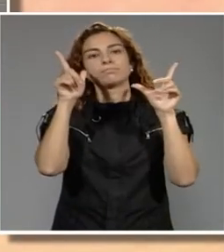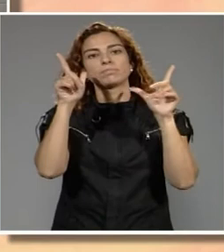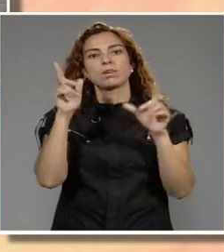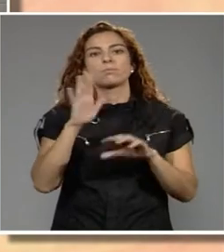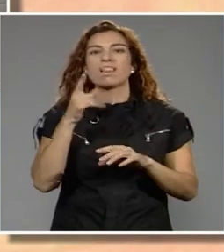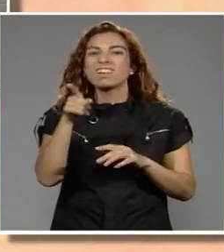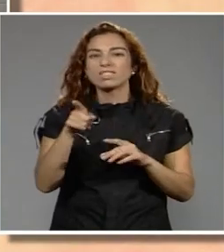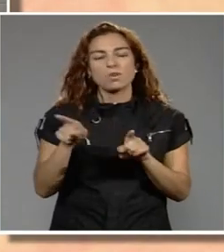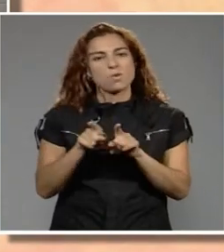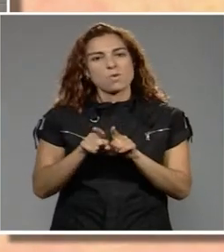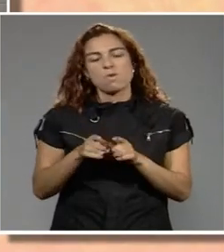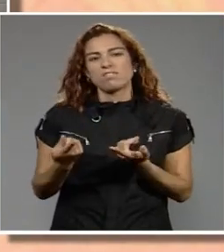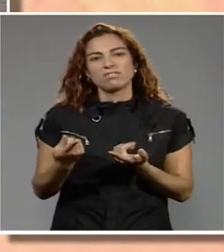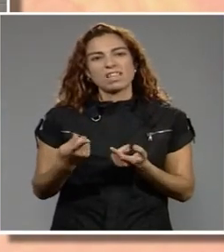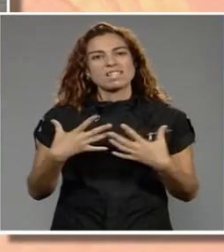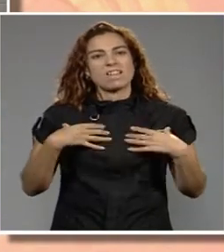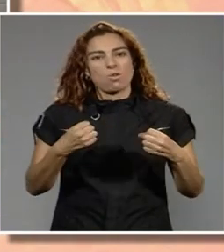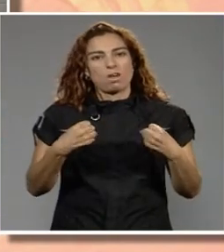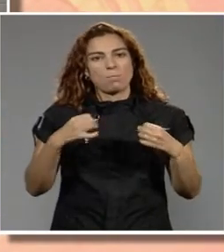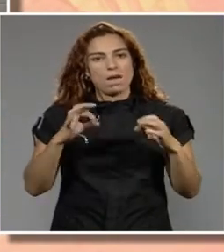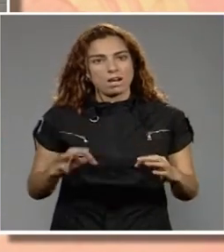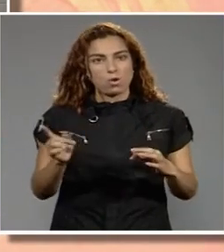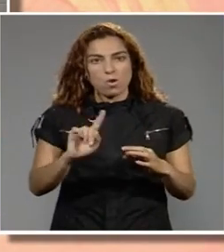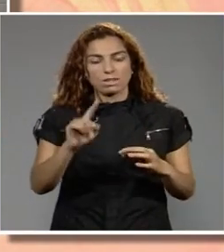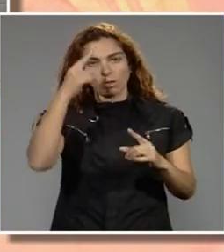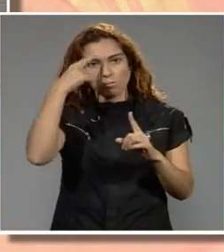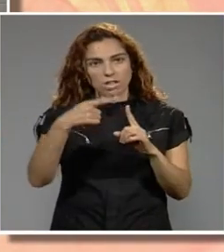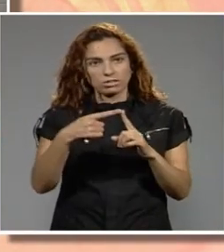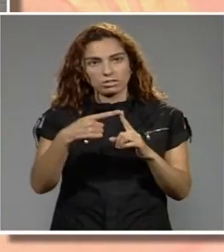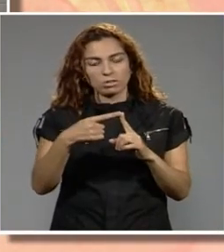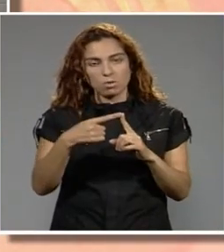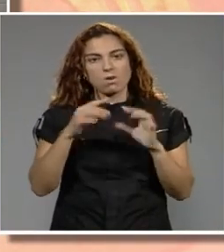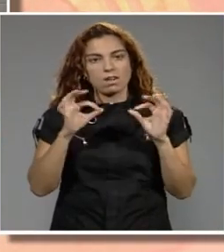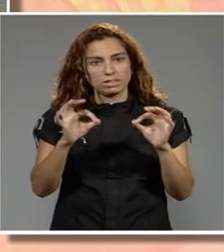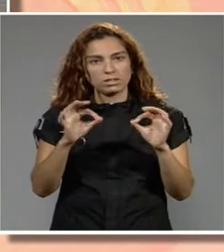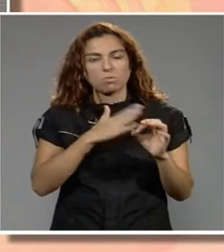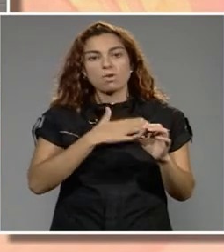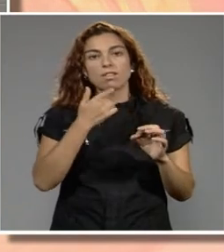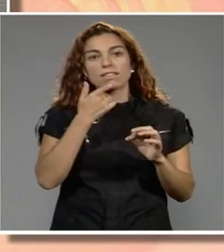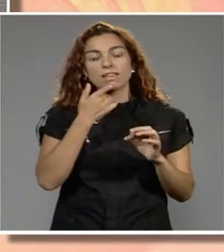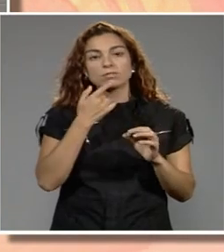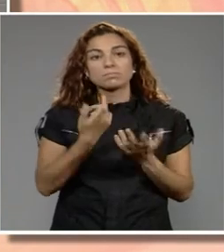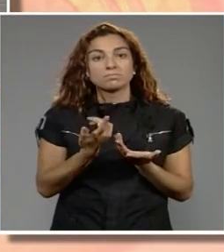no és saludable. I aquest és l'objectiu, que el menor puguem, diguéssim,